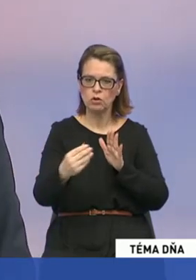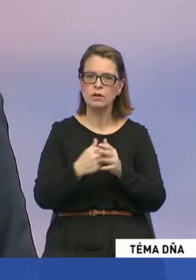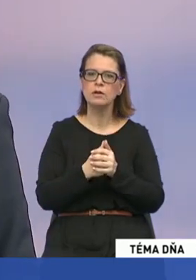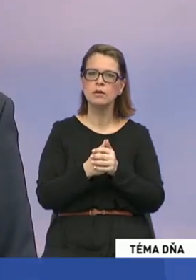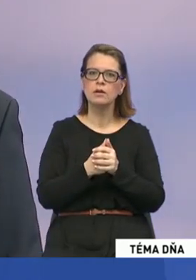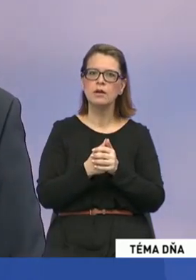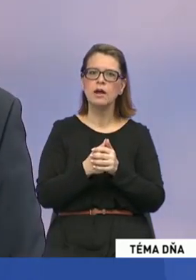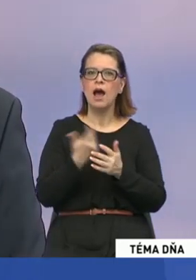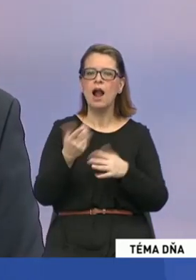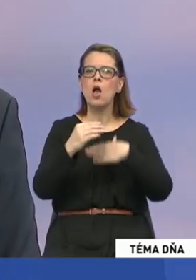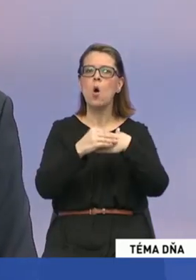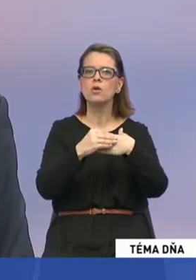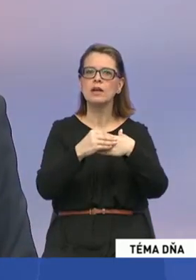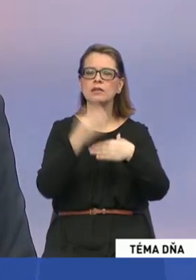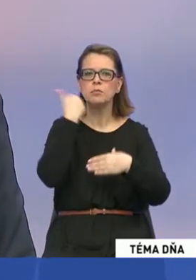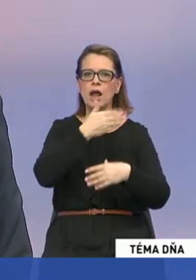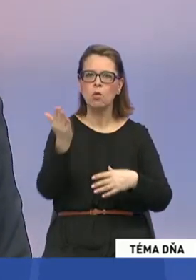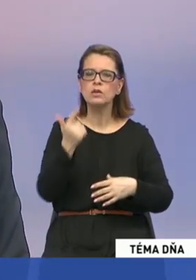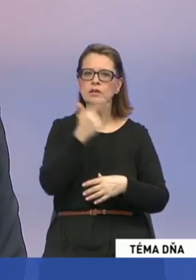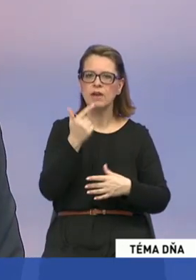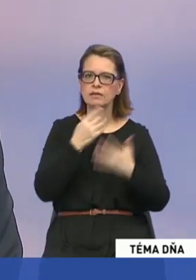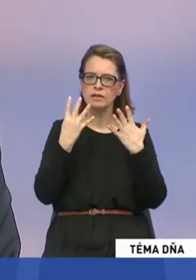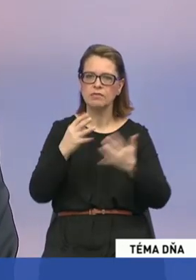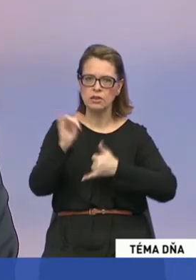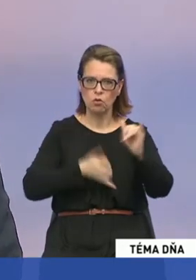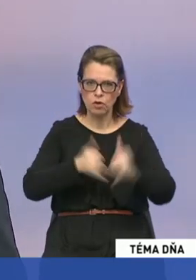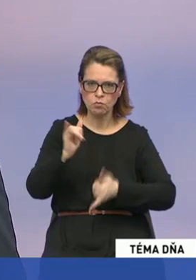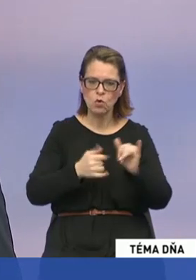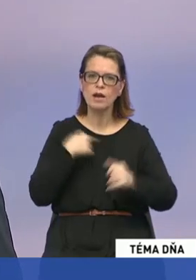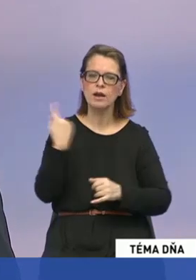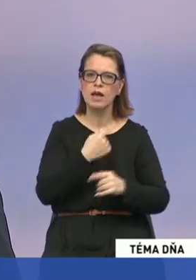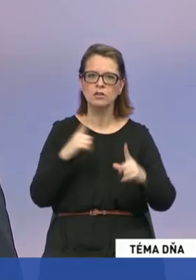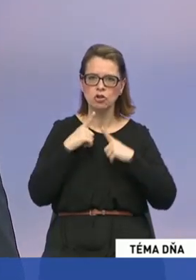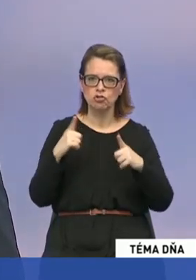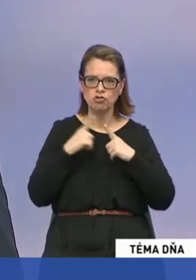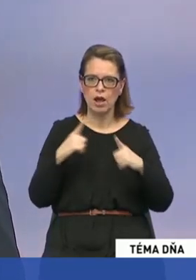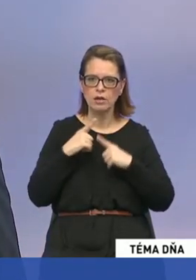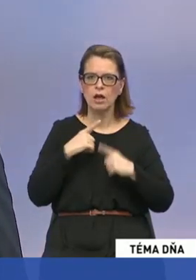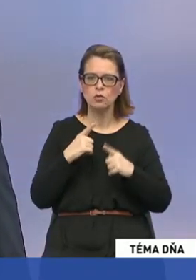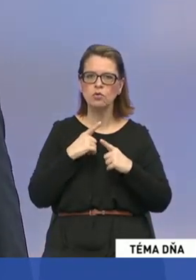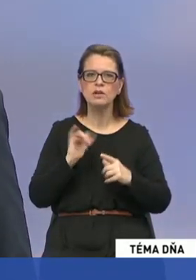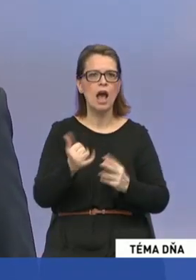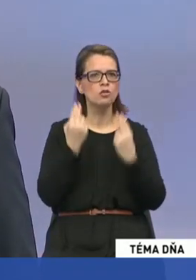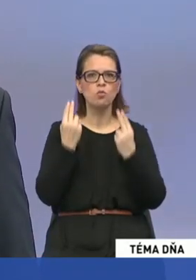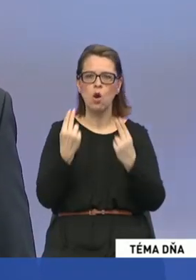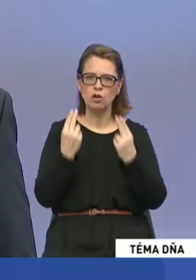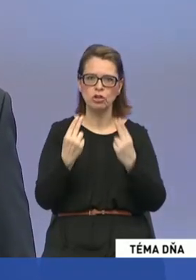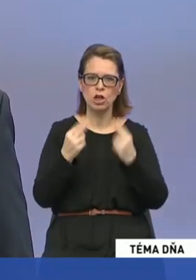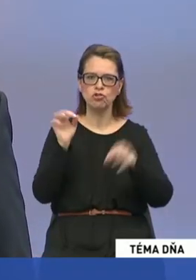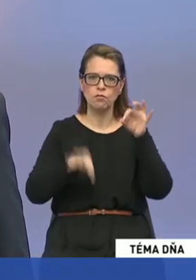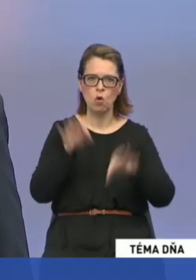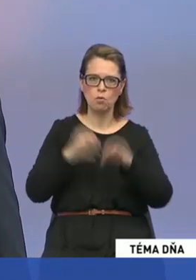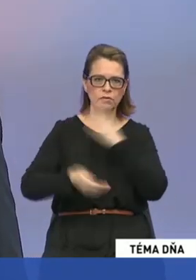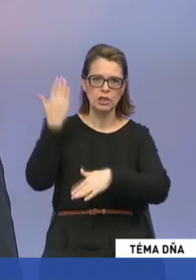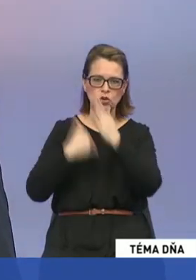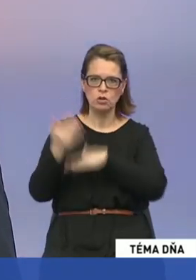hlavne ten odkaz pre toho voliča. 29. februára nás čakajú, dovolím si povedať, najdôležitejšie voľby v